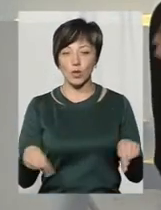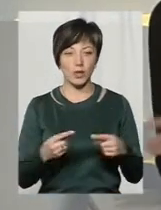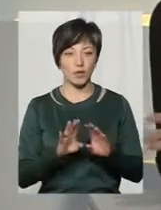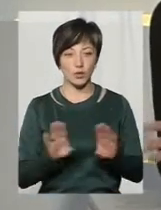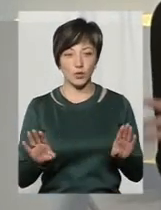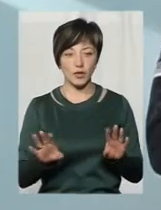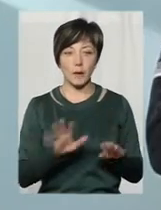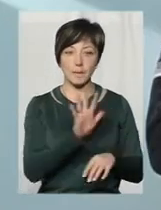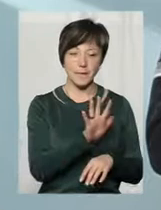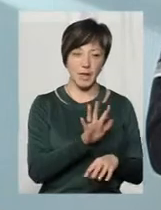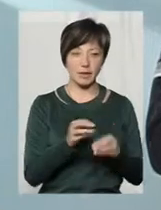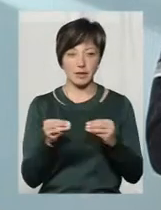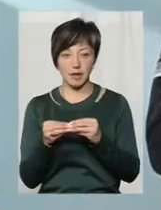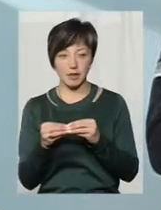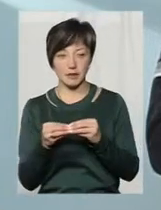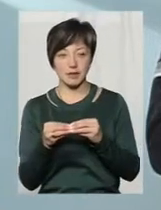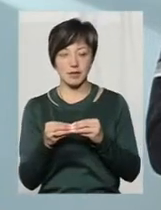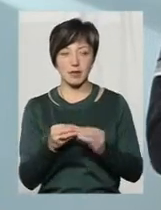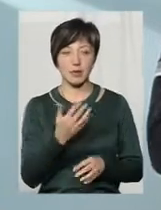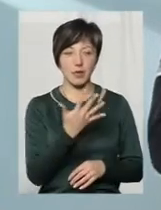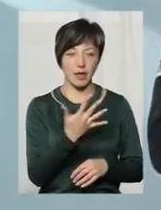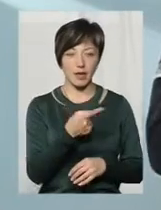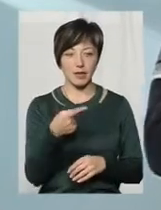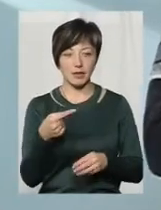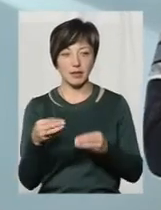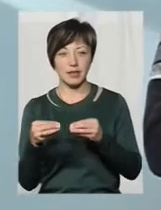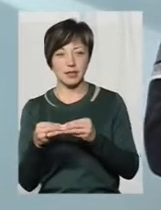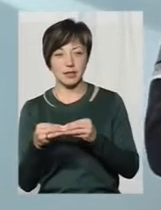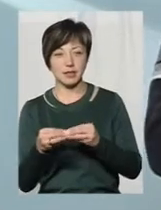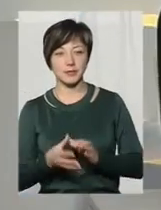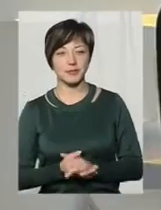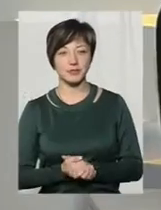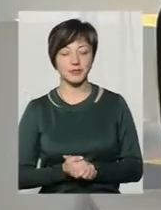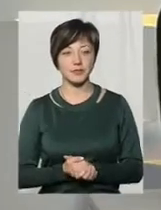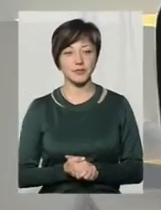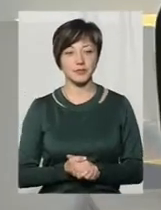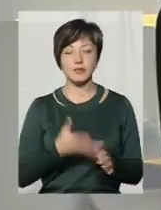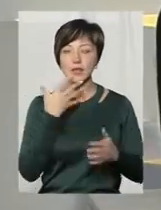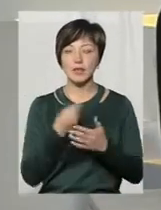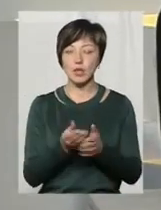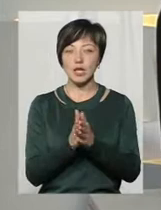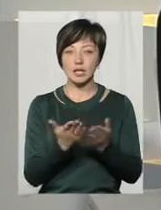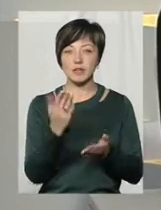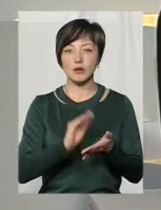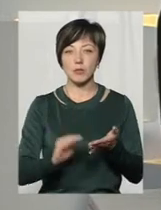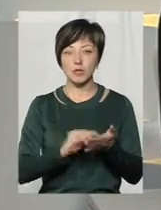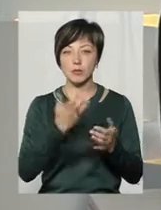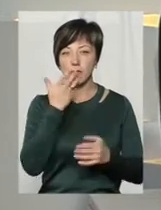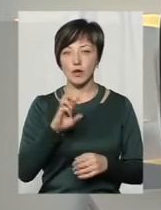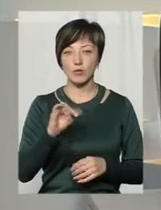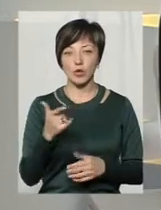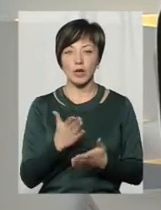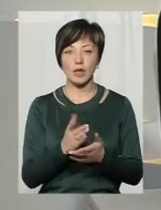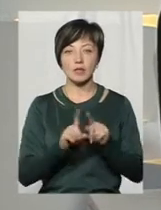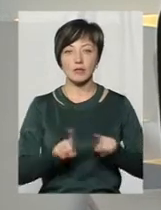'ятидесяти? Так, щоб не подумали, що п'ятидесяти. Ні, п'яти. Тере-десяти. От у своїй книзі ви пишете, що Південний Бог, цитую, є